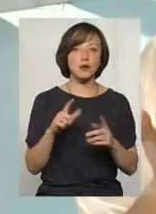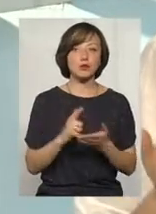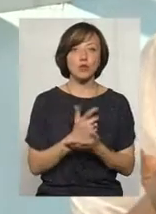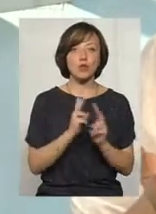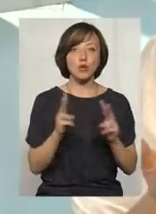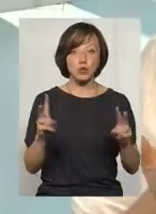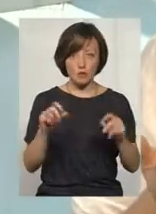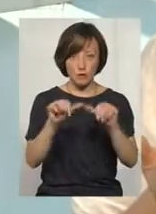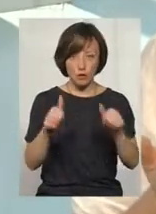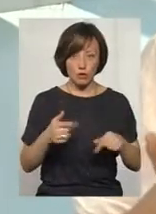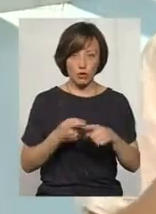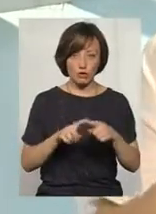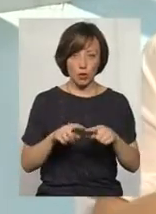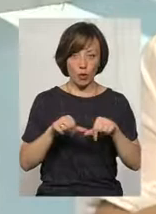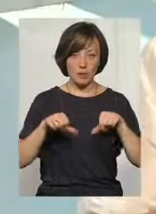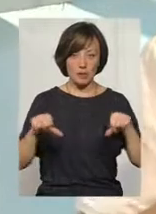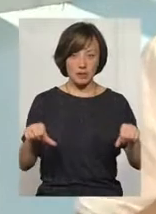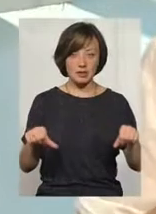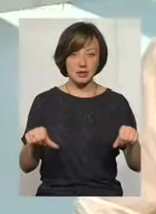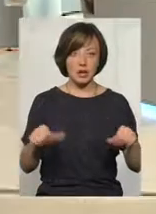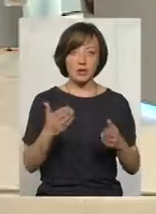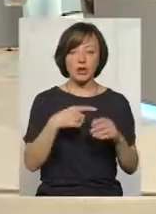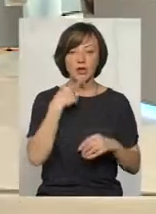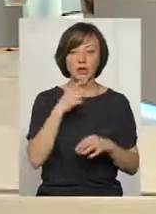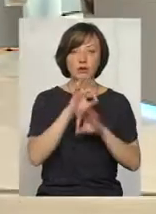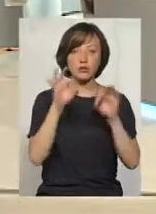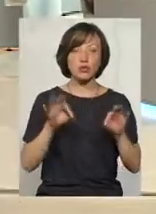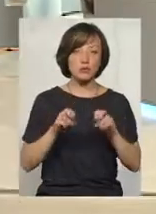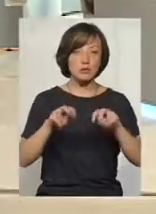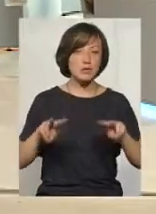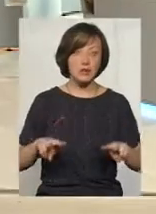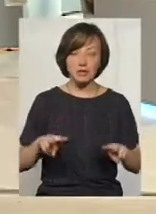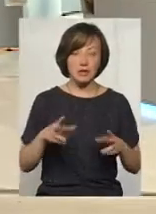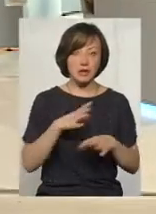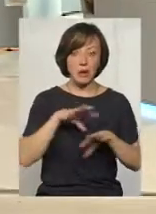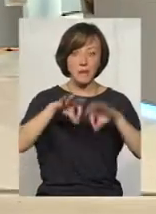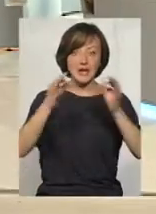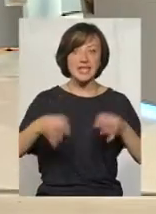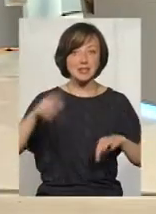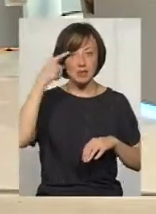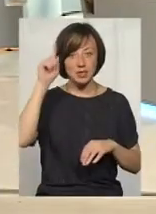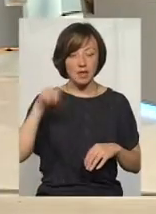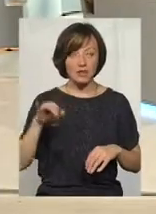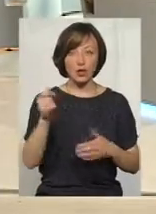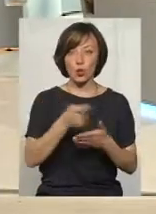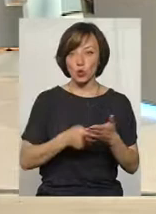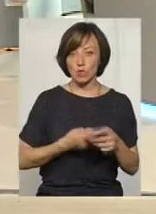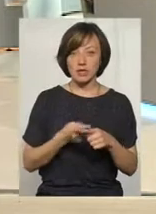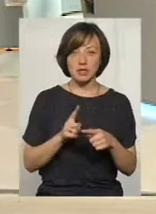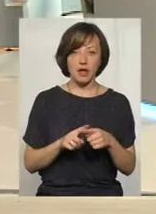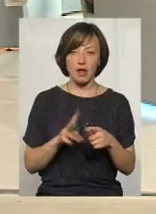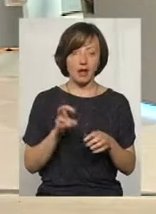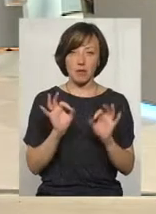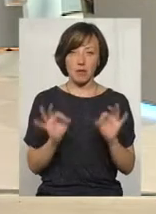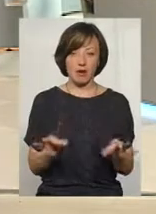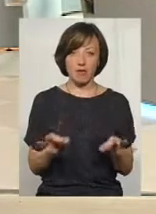таки, хтось формує цю комісію. Якщо там, стверджує пані Надія, що не було жодного фахівця, який мистецтвознавець і художник, то це вже, мабуть, не